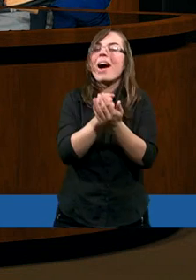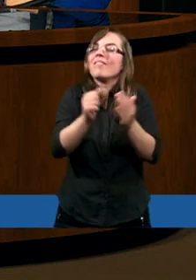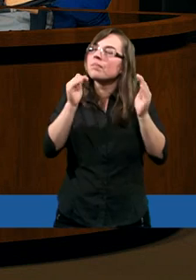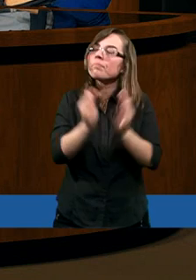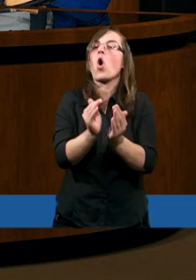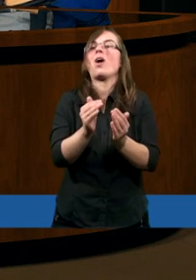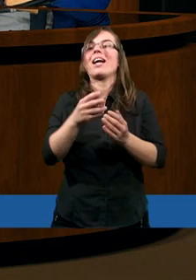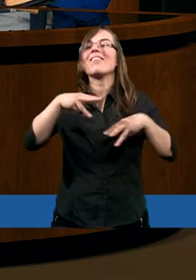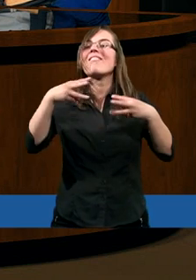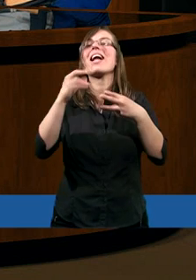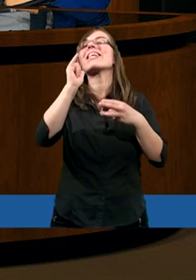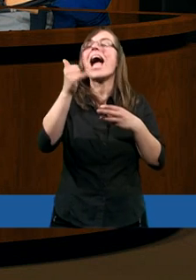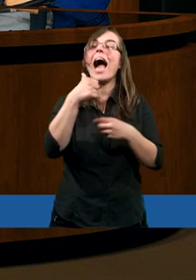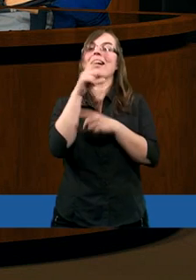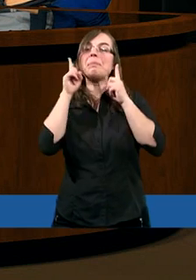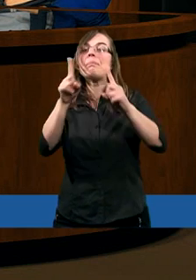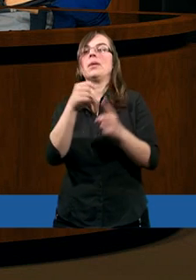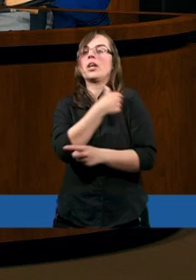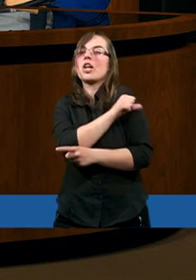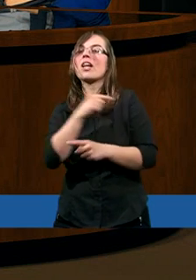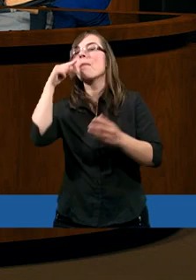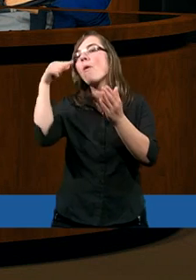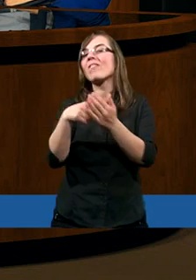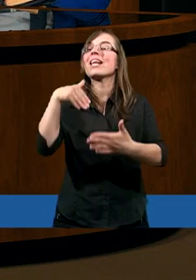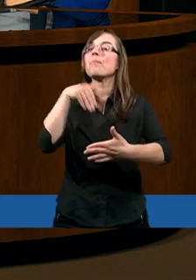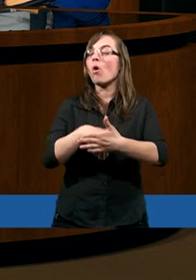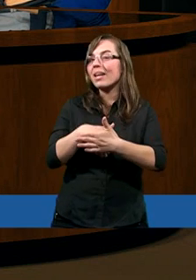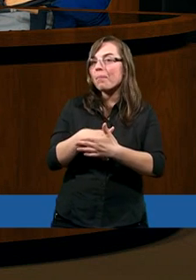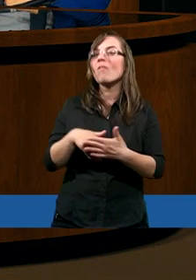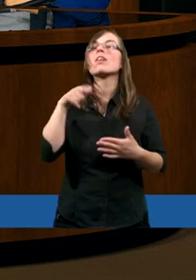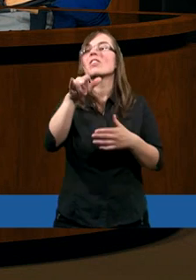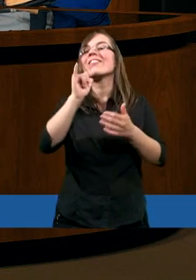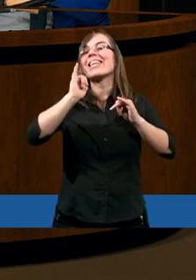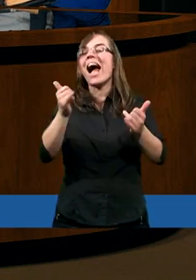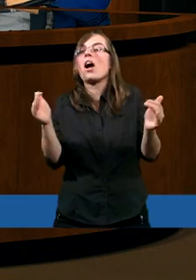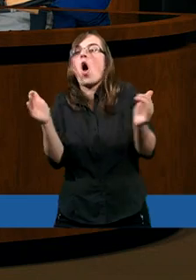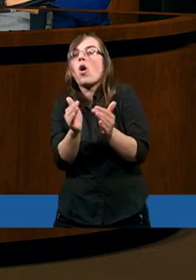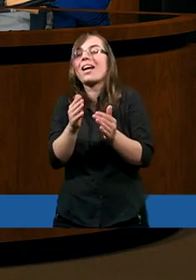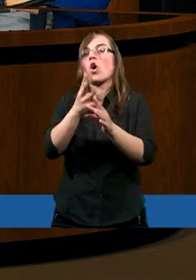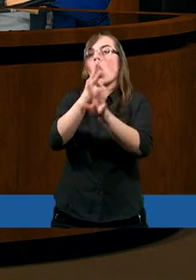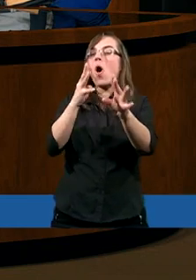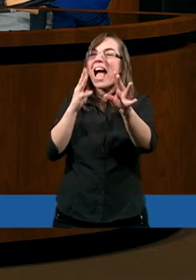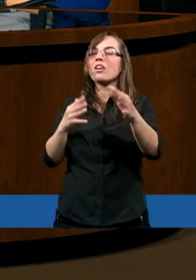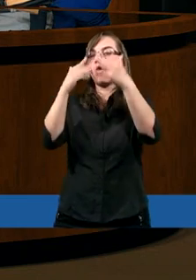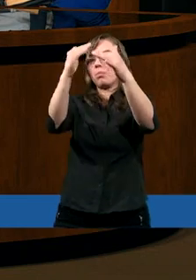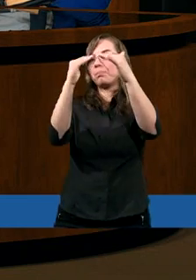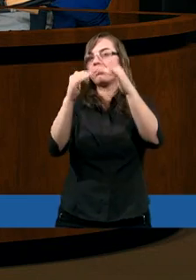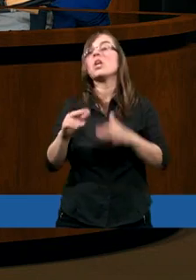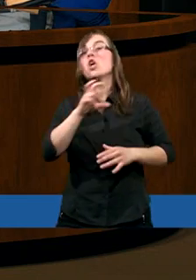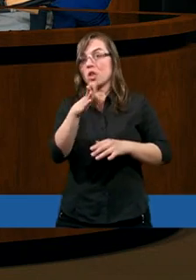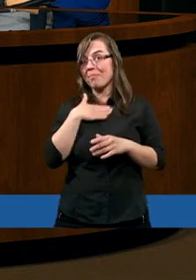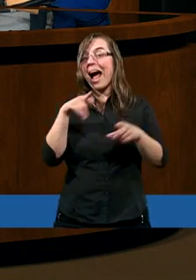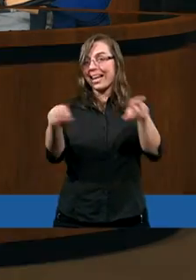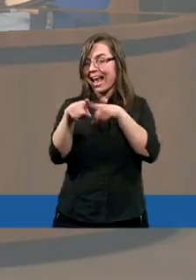chrześcijanin powinien się zachowywać. I to jeszcze w jakiejś określonej kolejności. Czy ta kolejność ma w ogóle jakieś